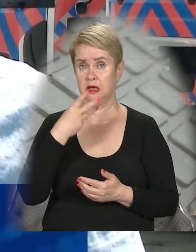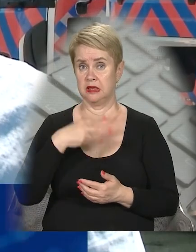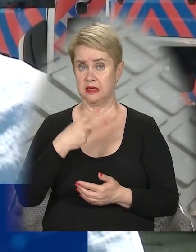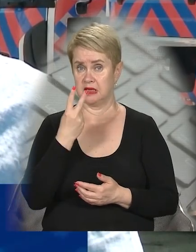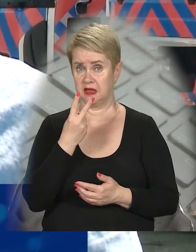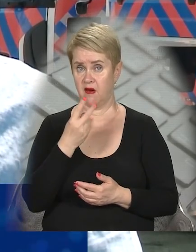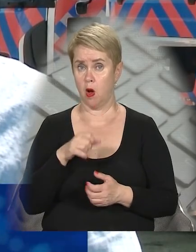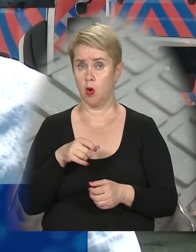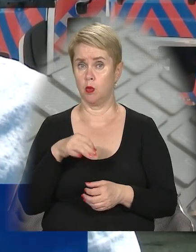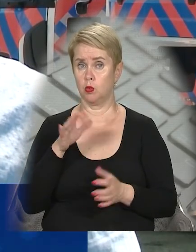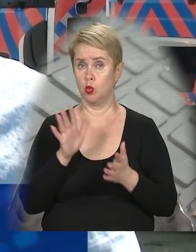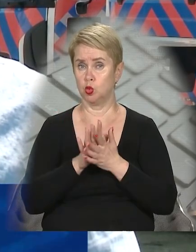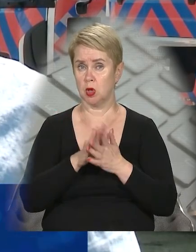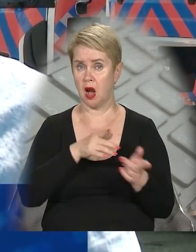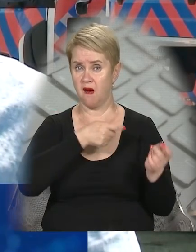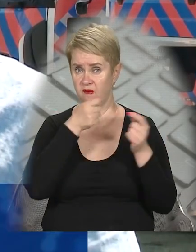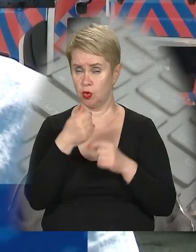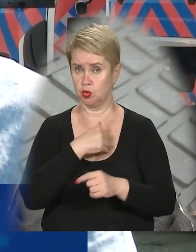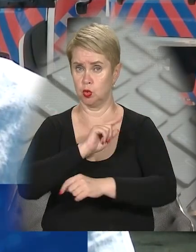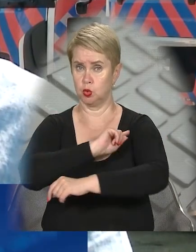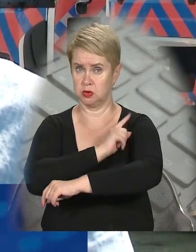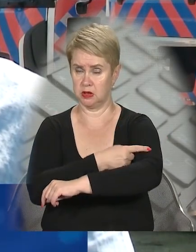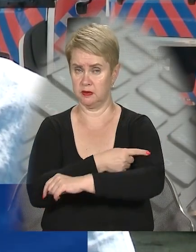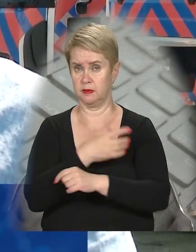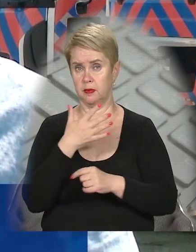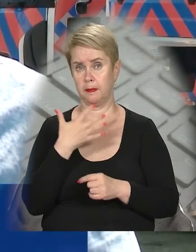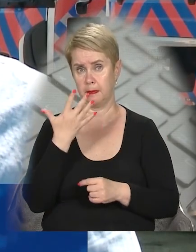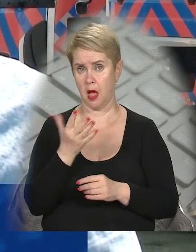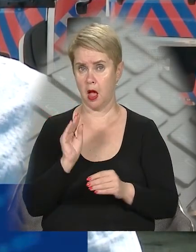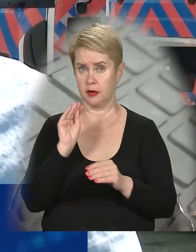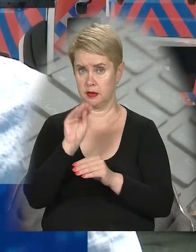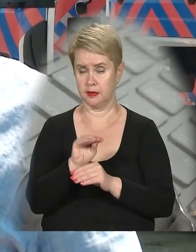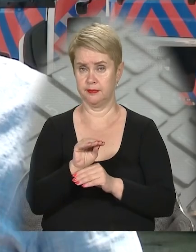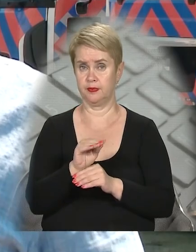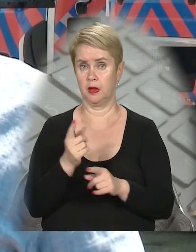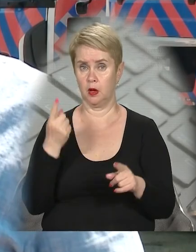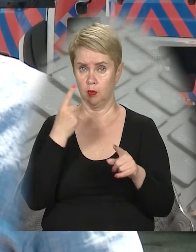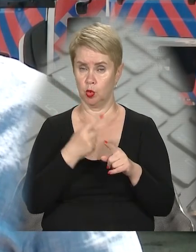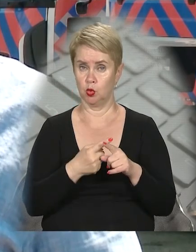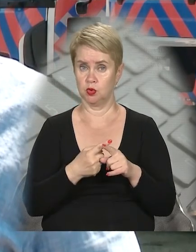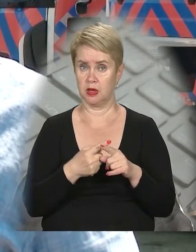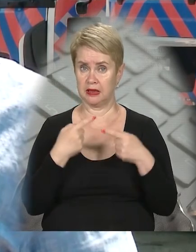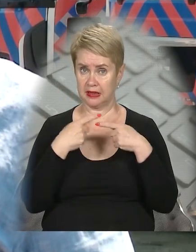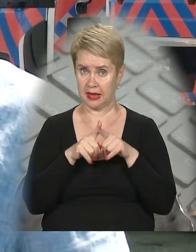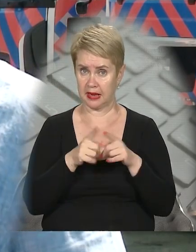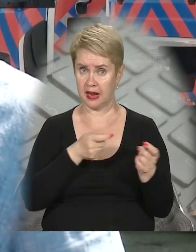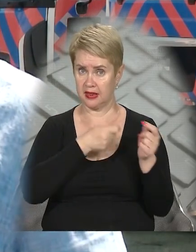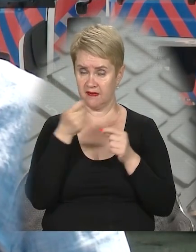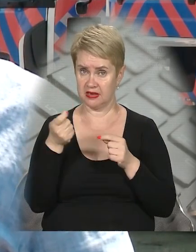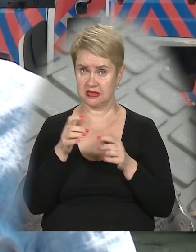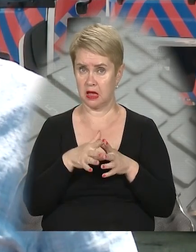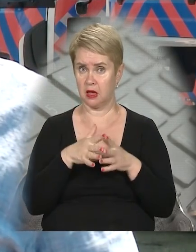мусоровоза, ми хочемо ще усилитися, мінімум 5, плюс техніка для вивозу